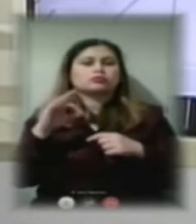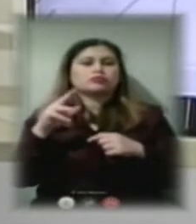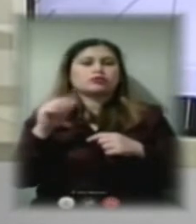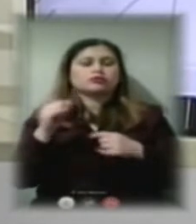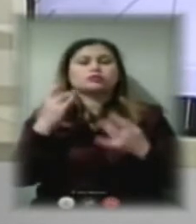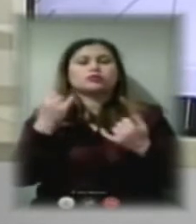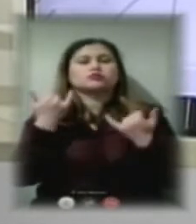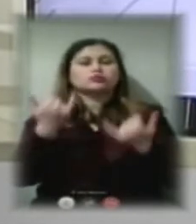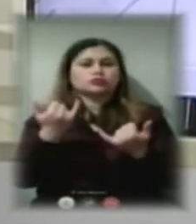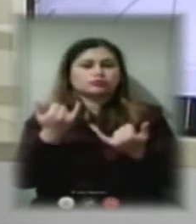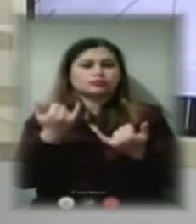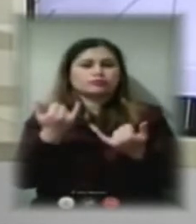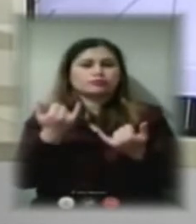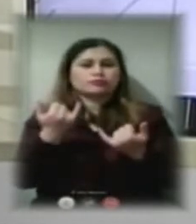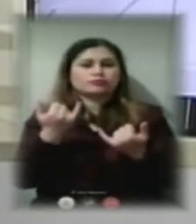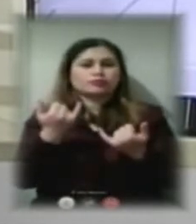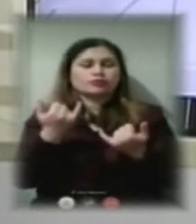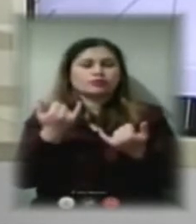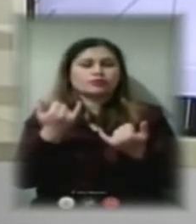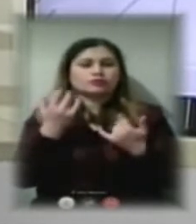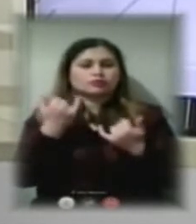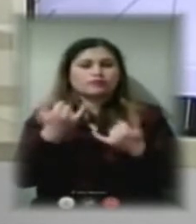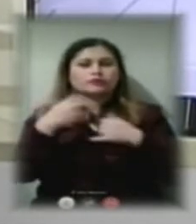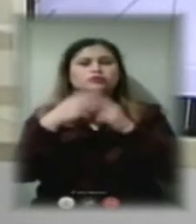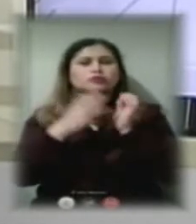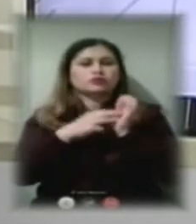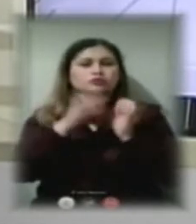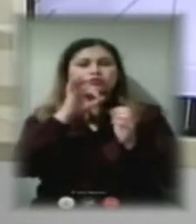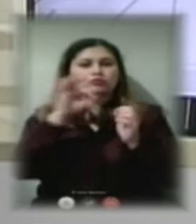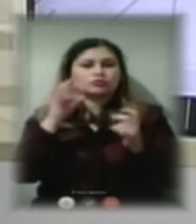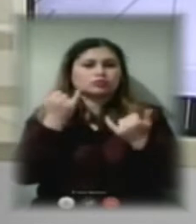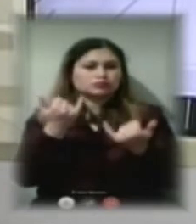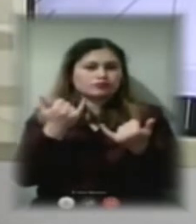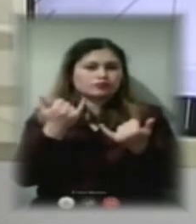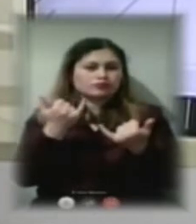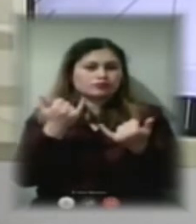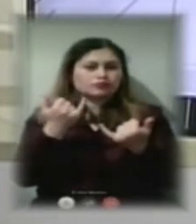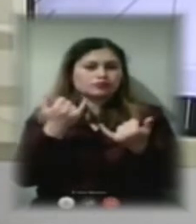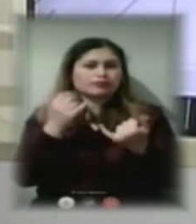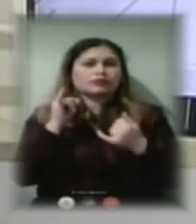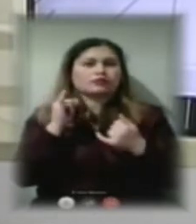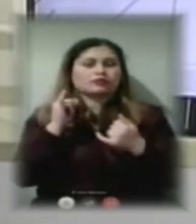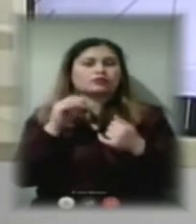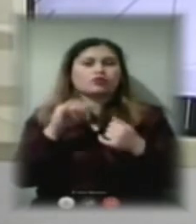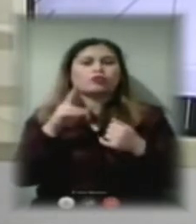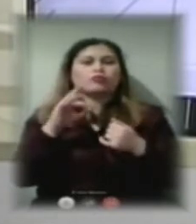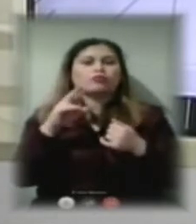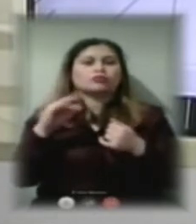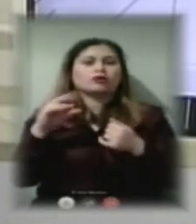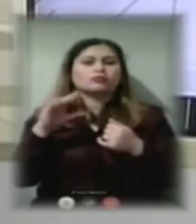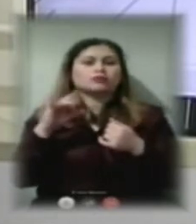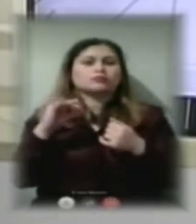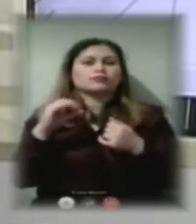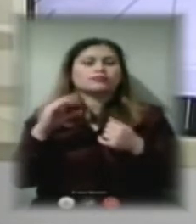18-ту годину сьогодні і у комунального підприємства «Херсонтеплоенерго»,